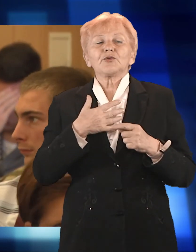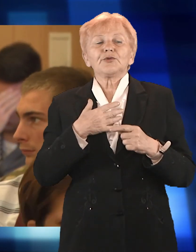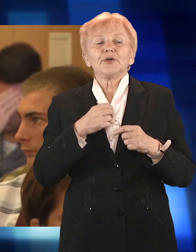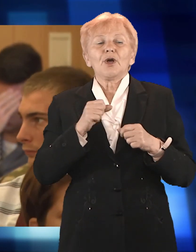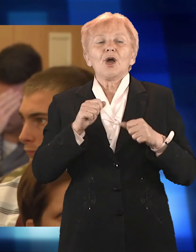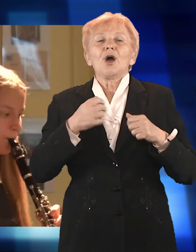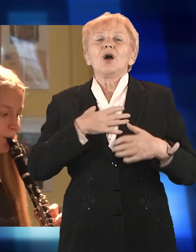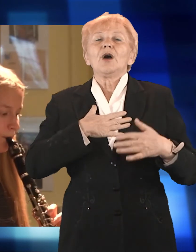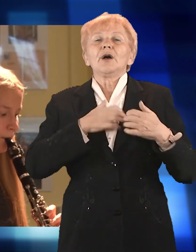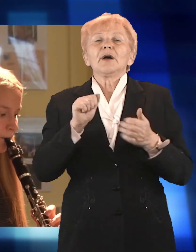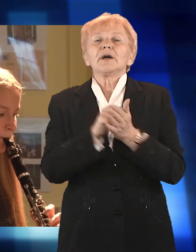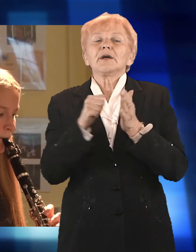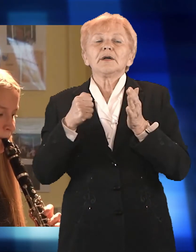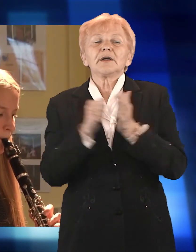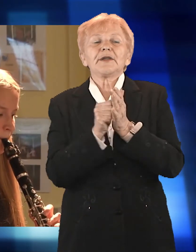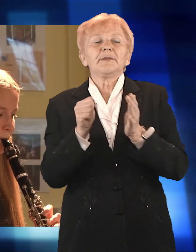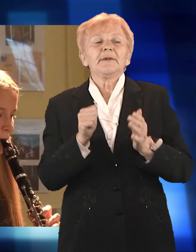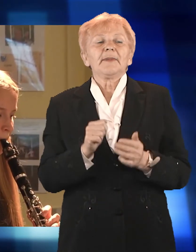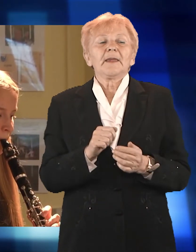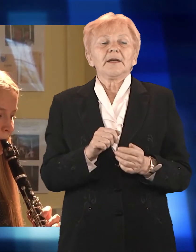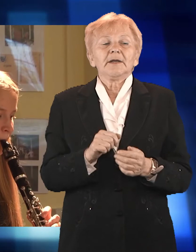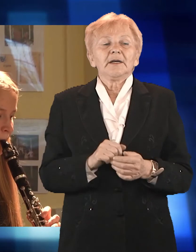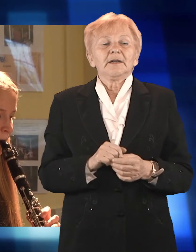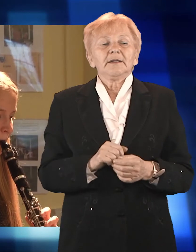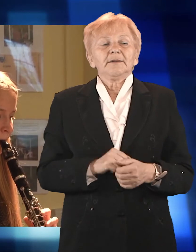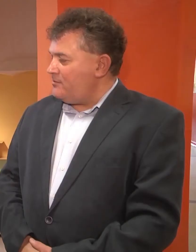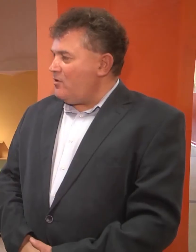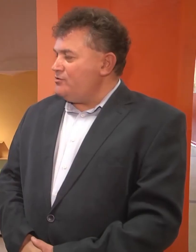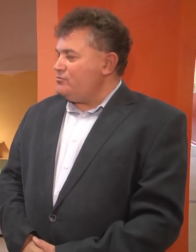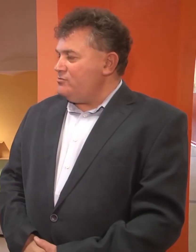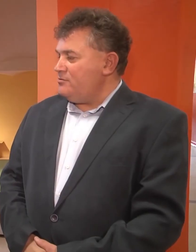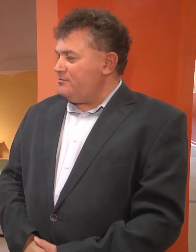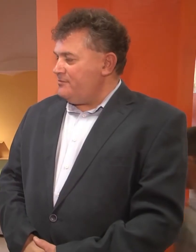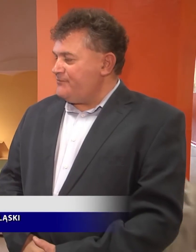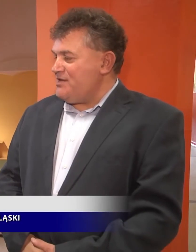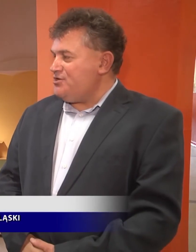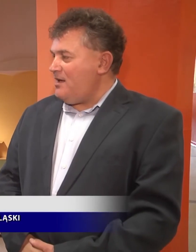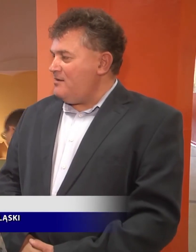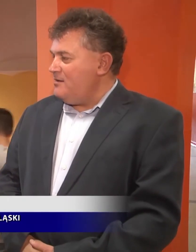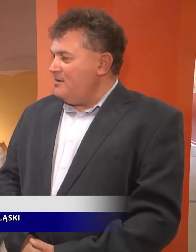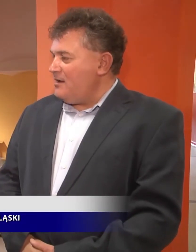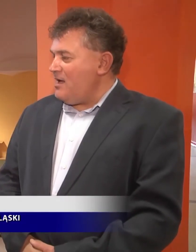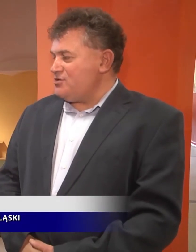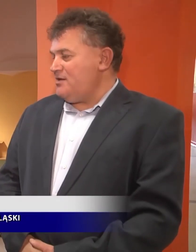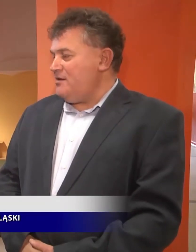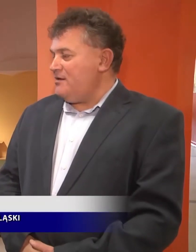Centrum Kultury, w którym osoby niesłyszące również mogły poczuć rytm. W końcu września